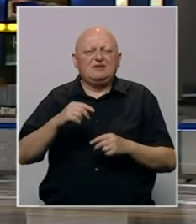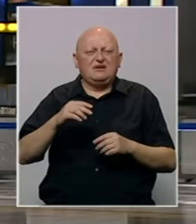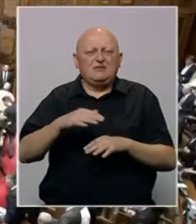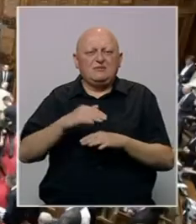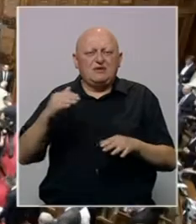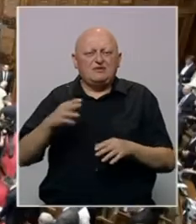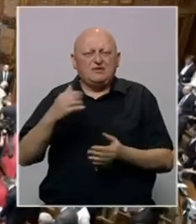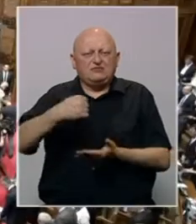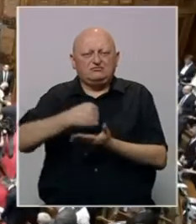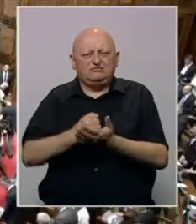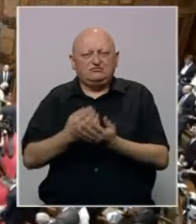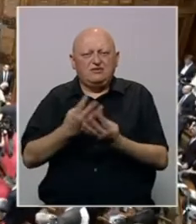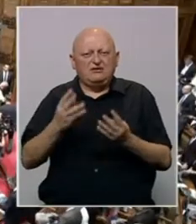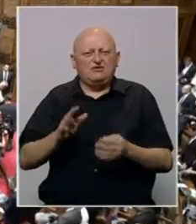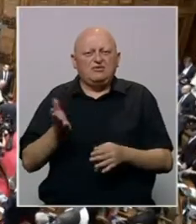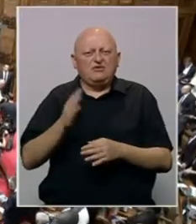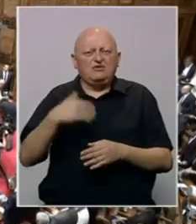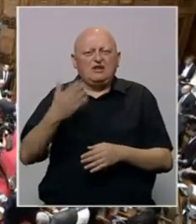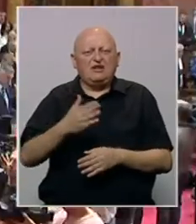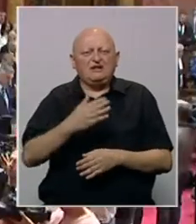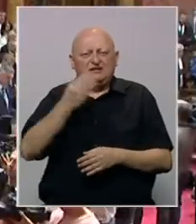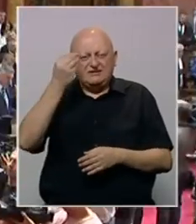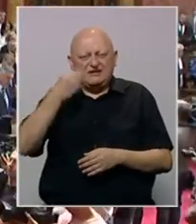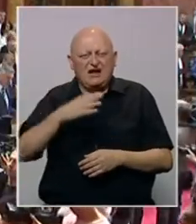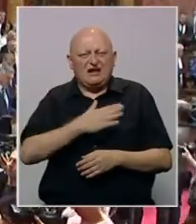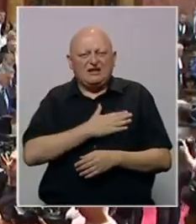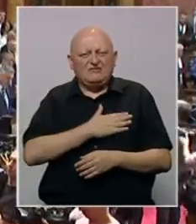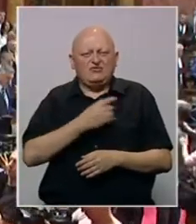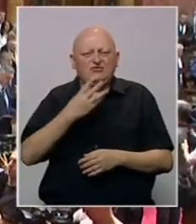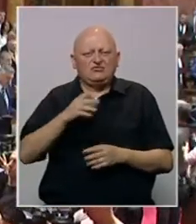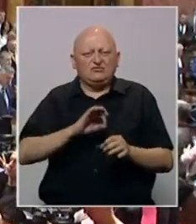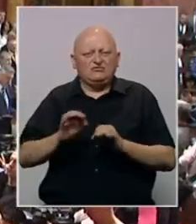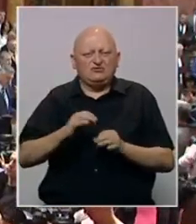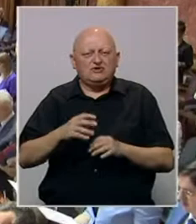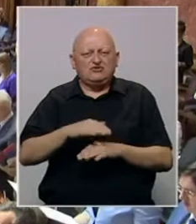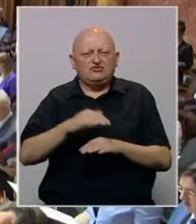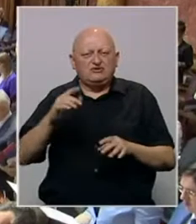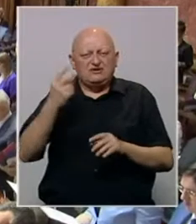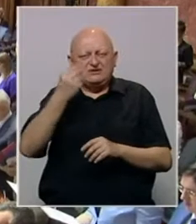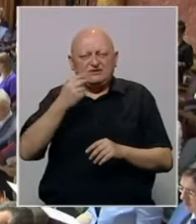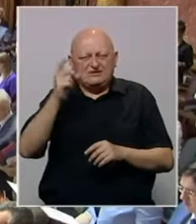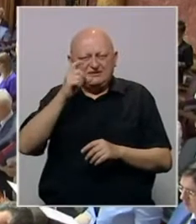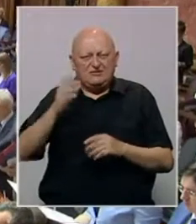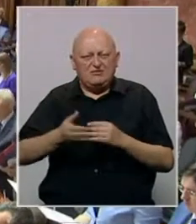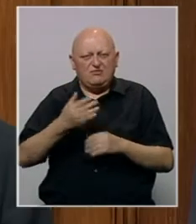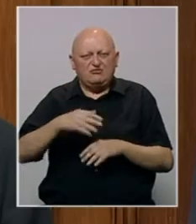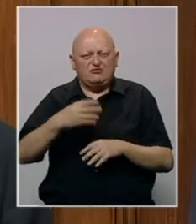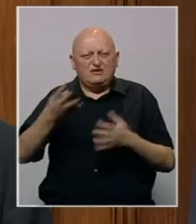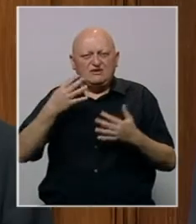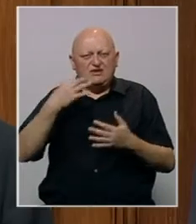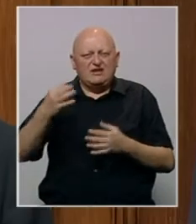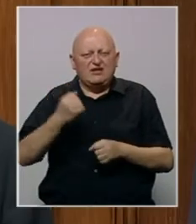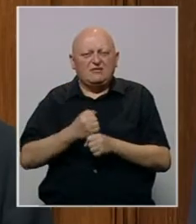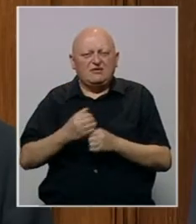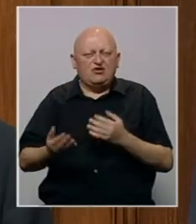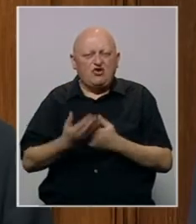Nakon verifikacije mandata, poslanici su položili zakletvu. Od momenta konstituisanja Skupštine Srbije počinje da teče rok od 90